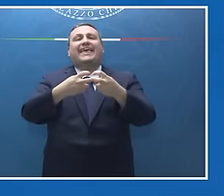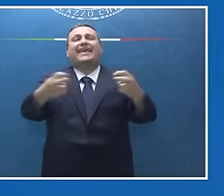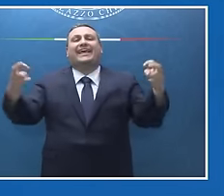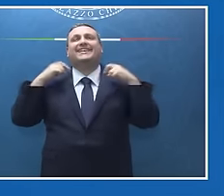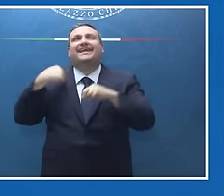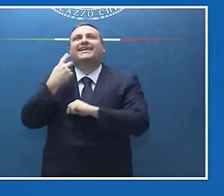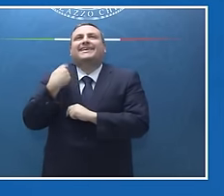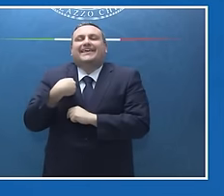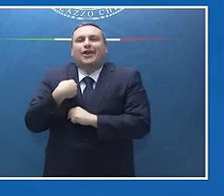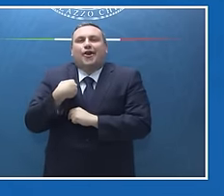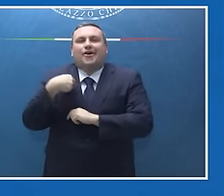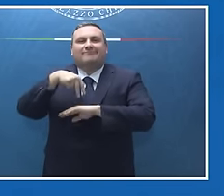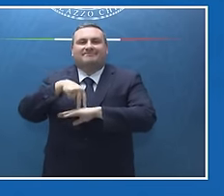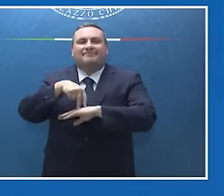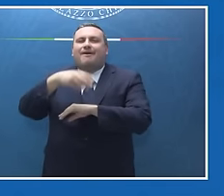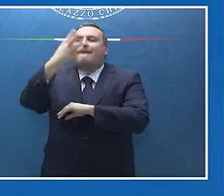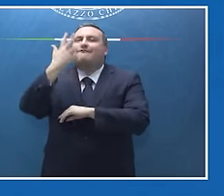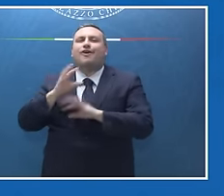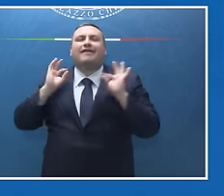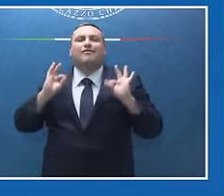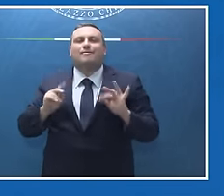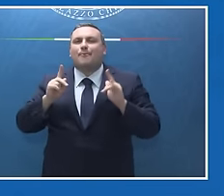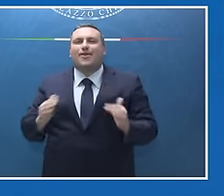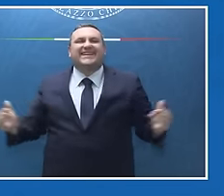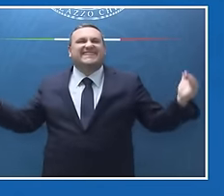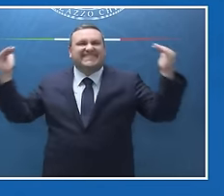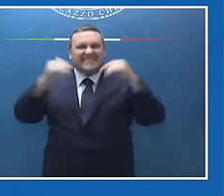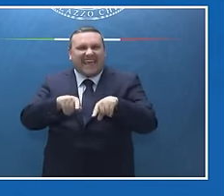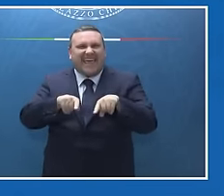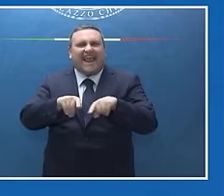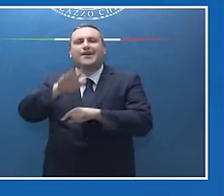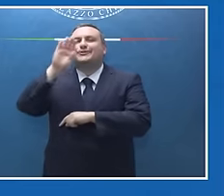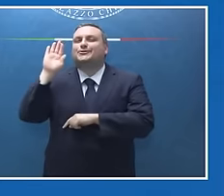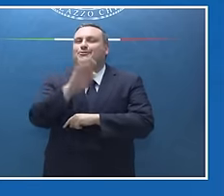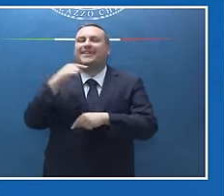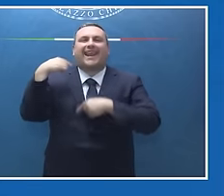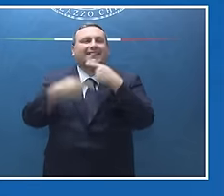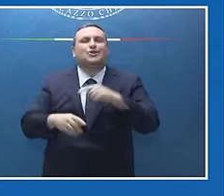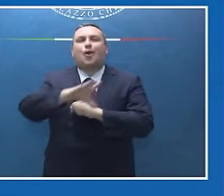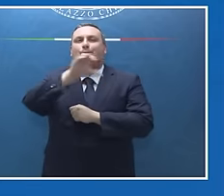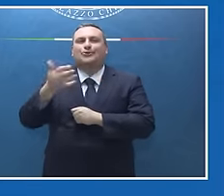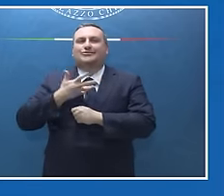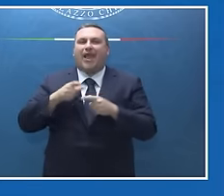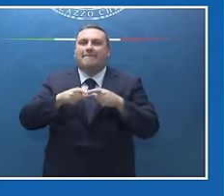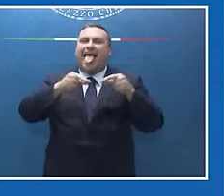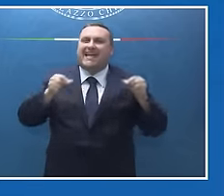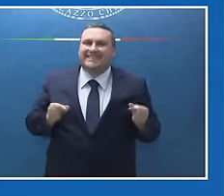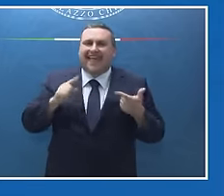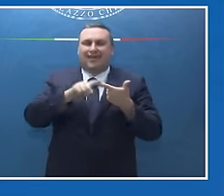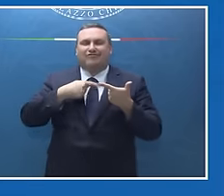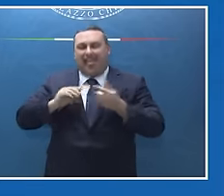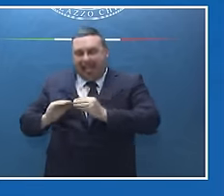io ho voluto che la serata di ieri fosse tutta una serata tradizionale pugliese. C'erano i panzerotti, c'erano gli